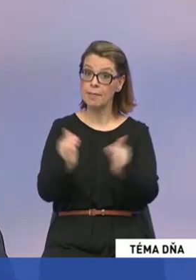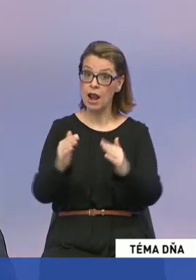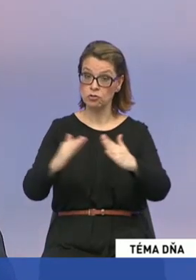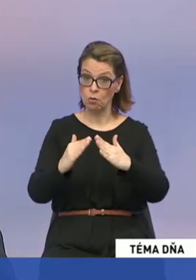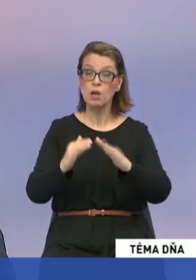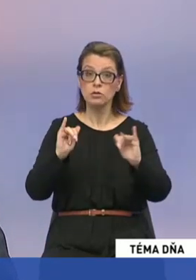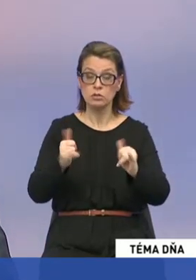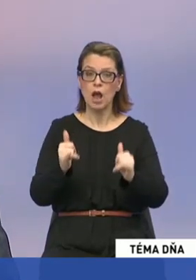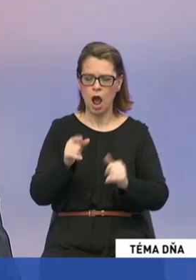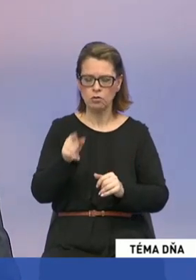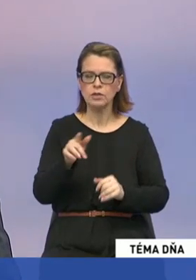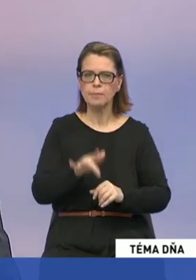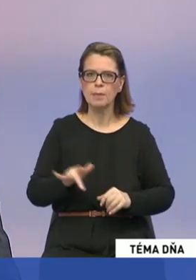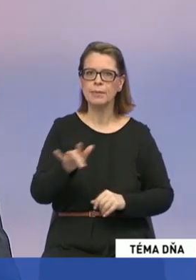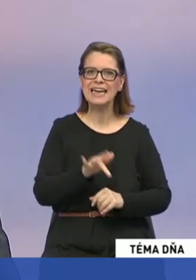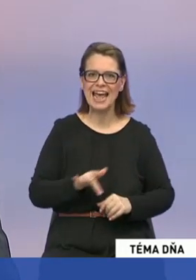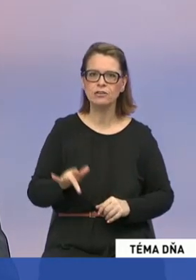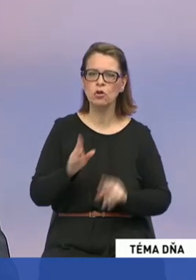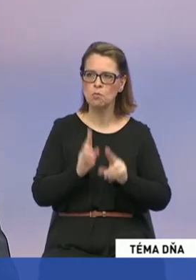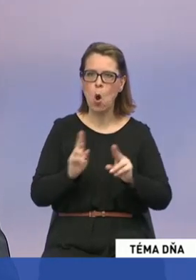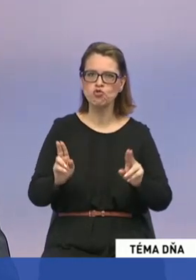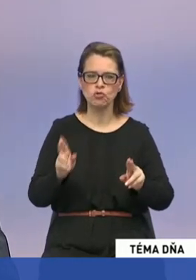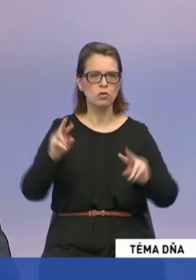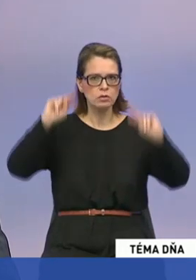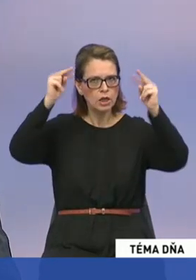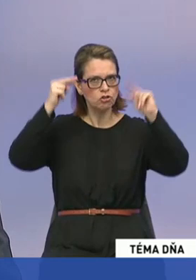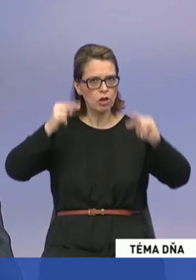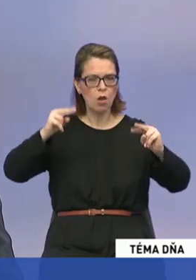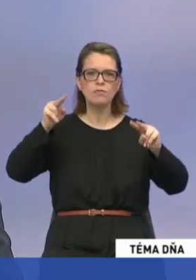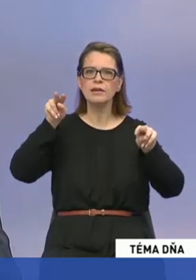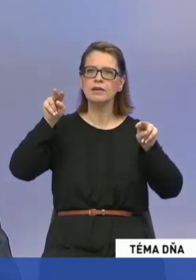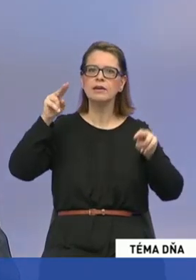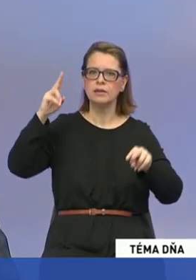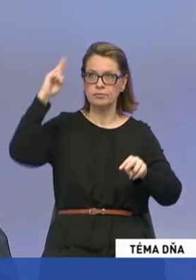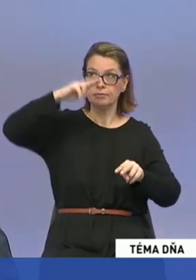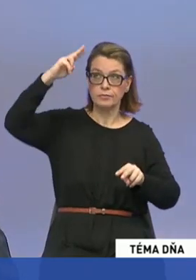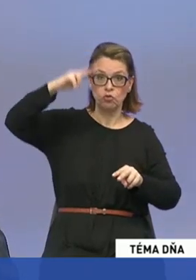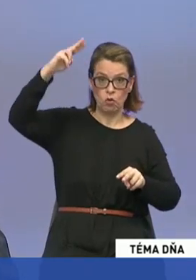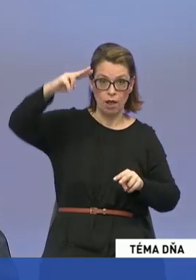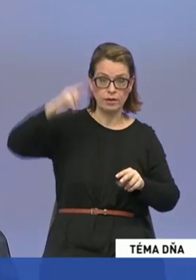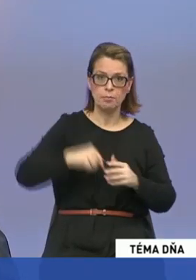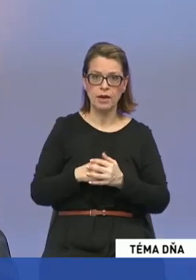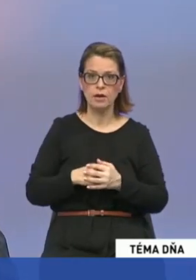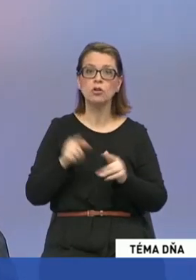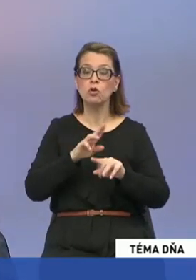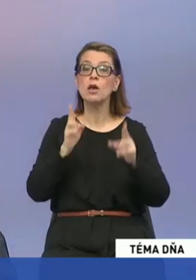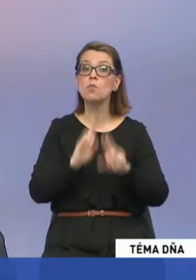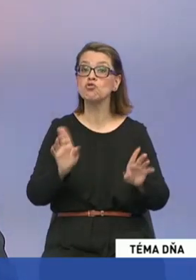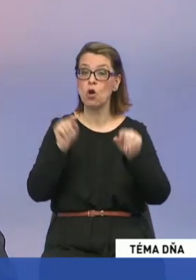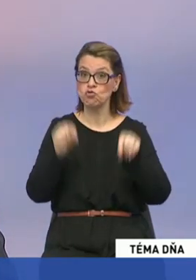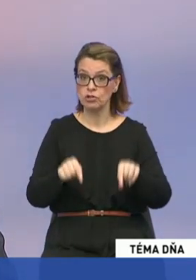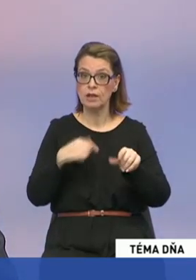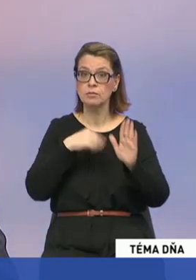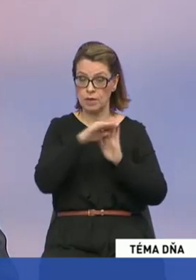áno, je tam ten priestor na inštaláciu nejakej elektrárne na vlastnú spotrebu. Je to možné už dnes. My máme v zákone